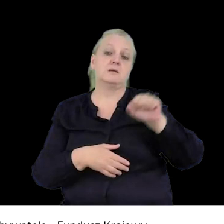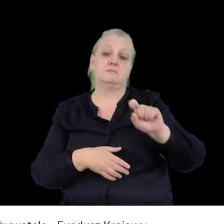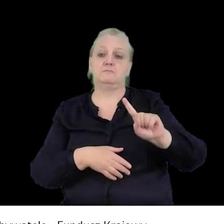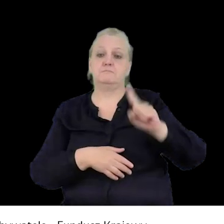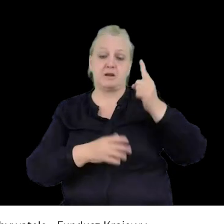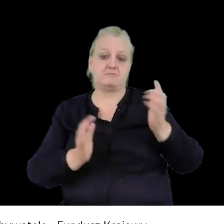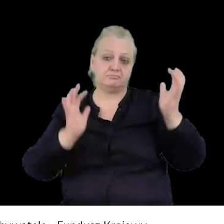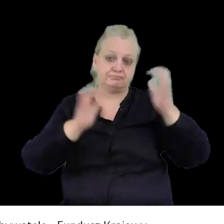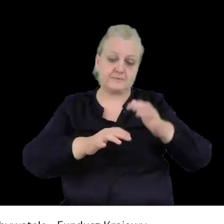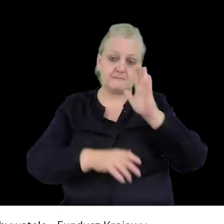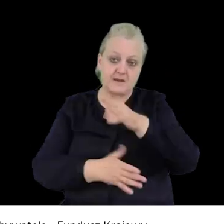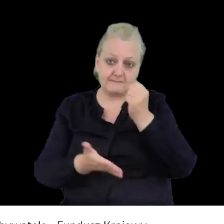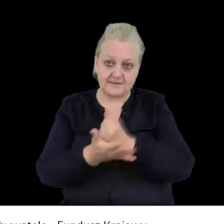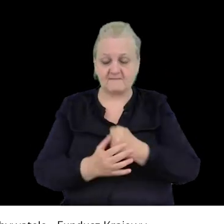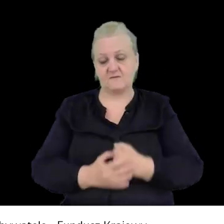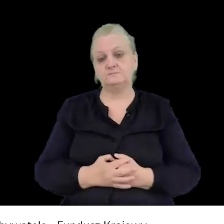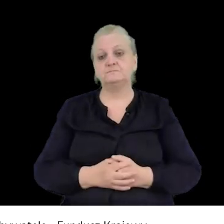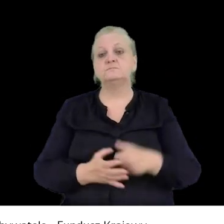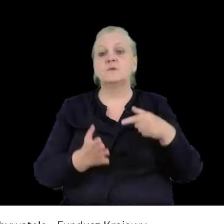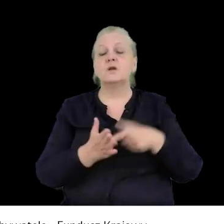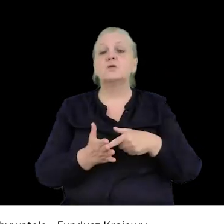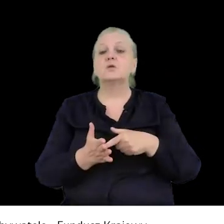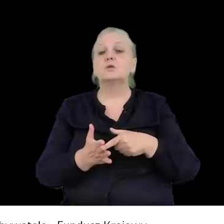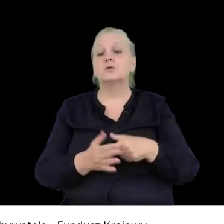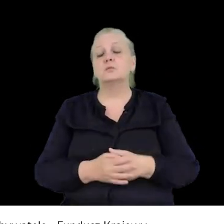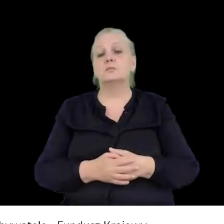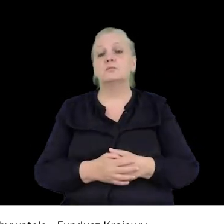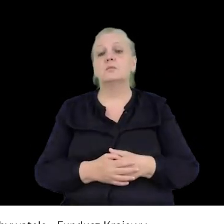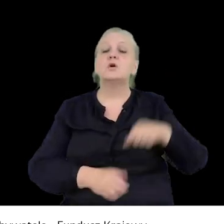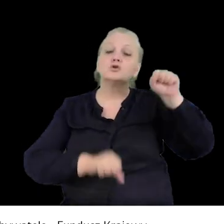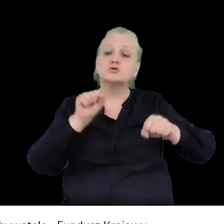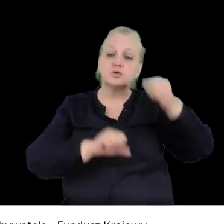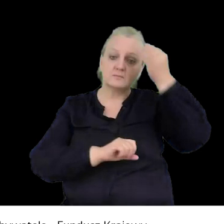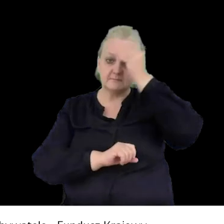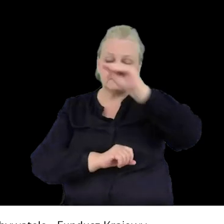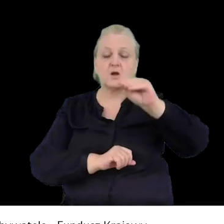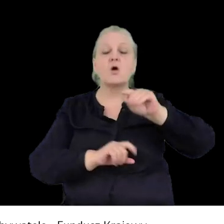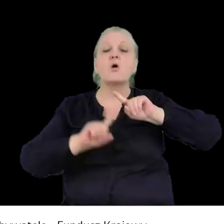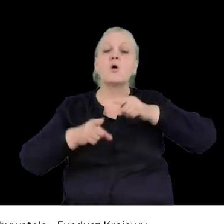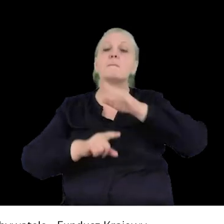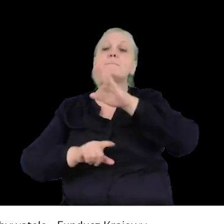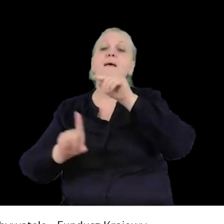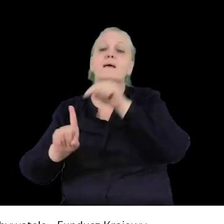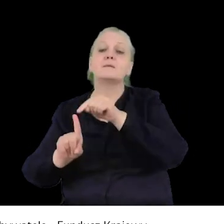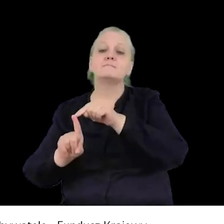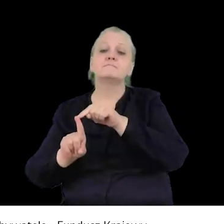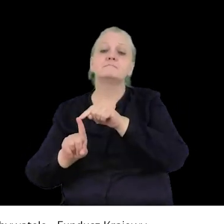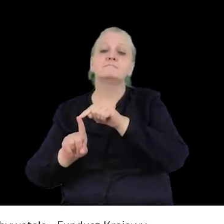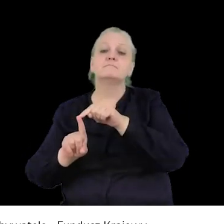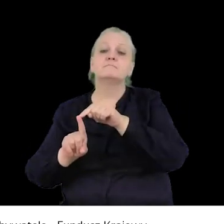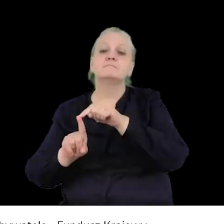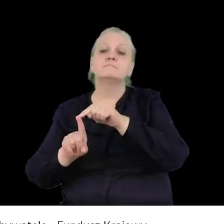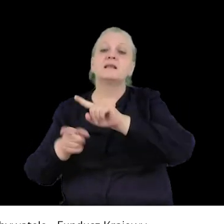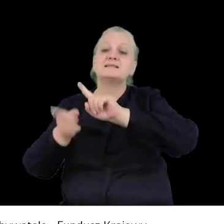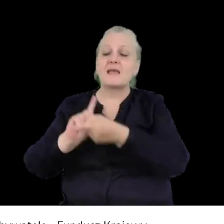swoje zgromadzenia. I wtedy tam sąd zawiadamia organizatora B, żeby tam